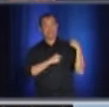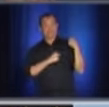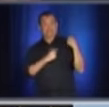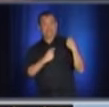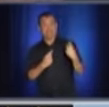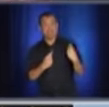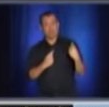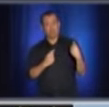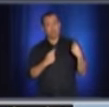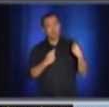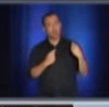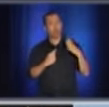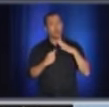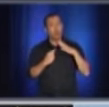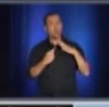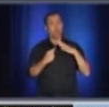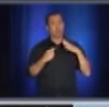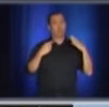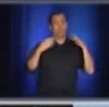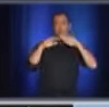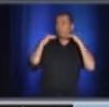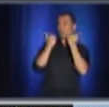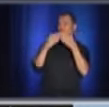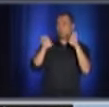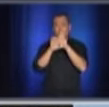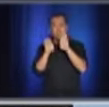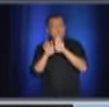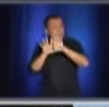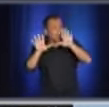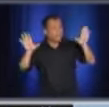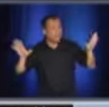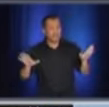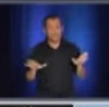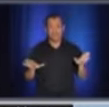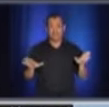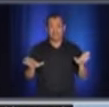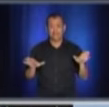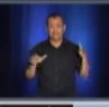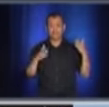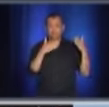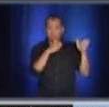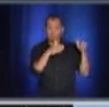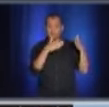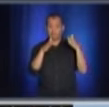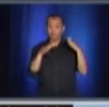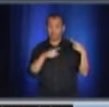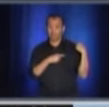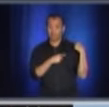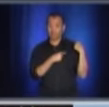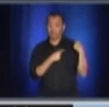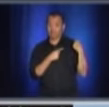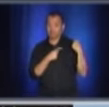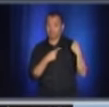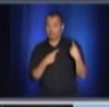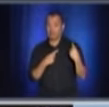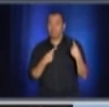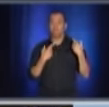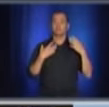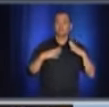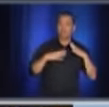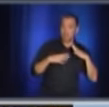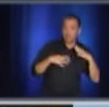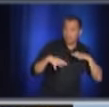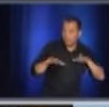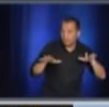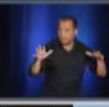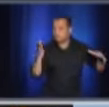d'un confinement presque total à un déconfinement total. Les gens sont allés en vacances. Alors,